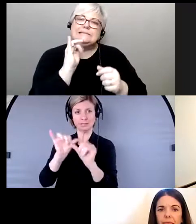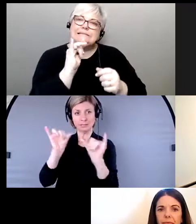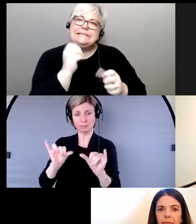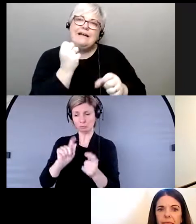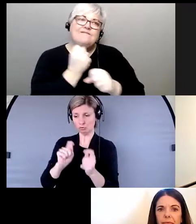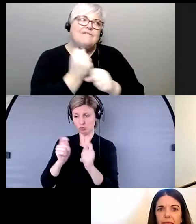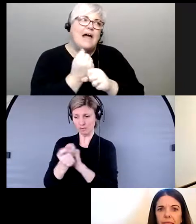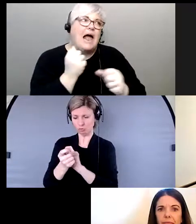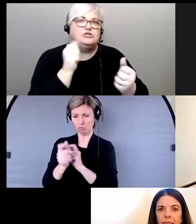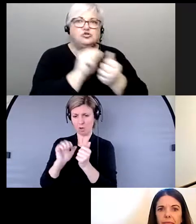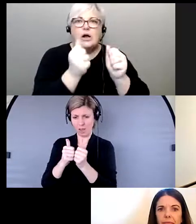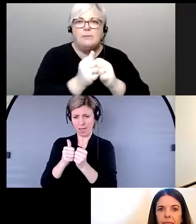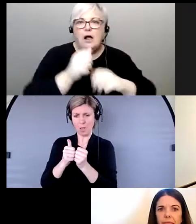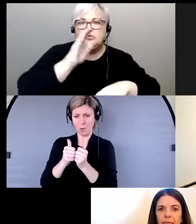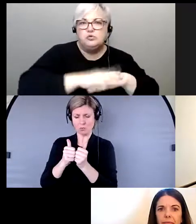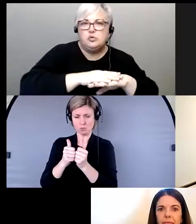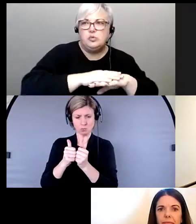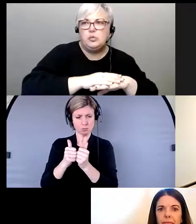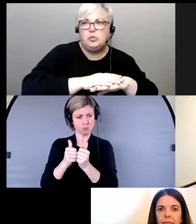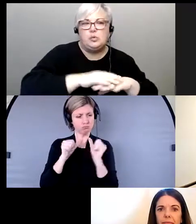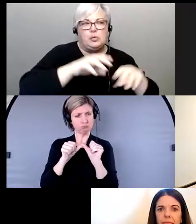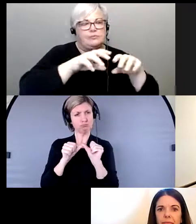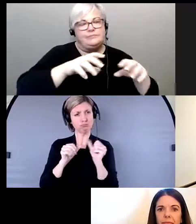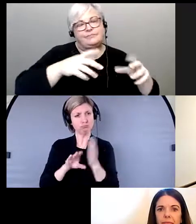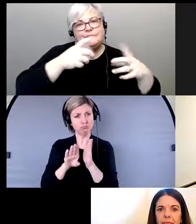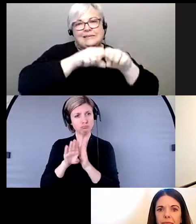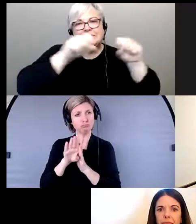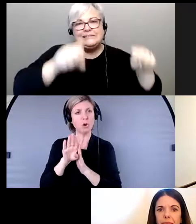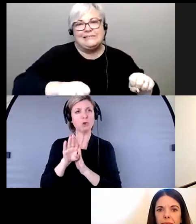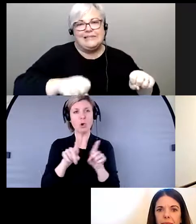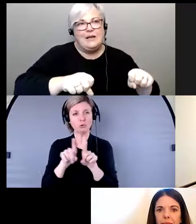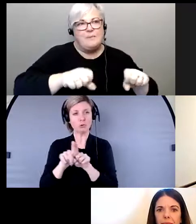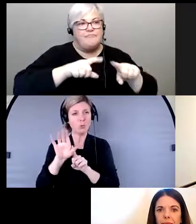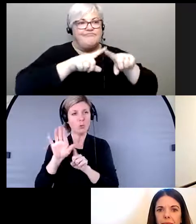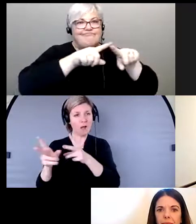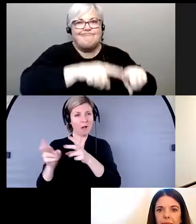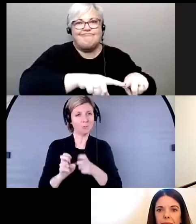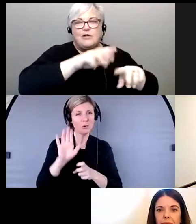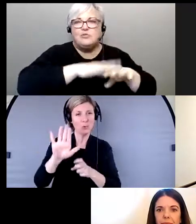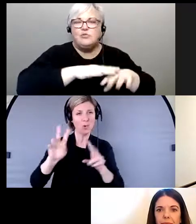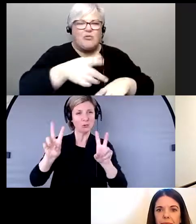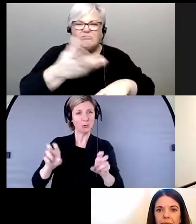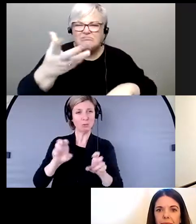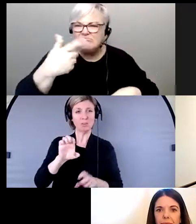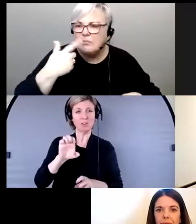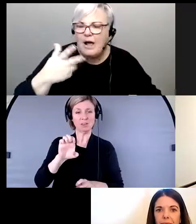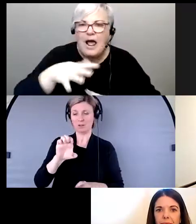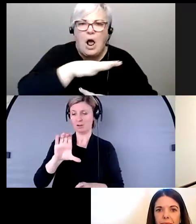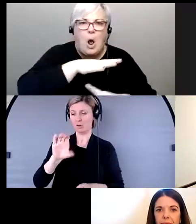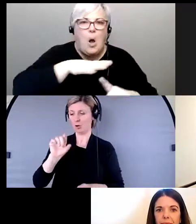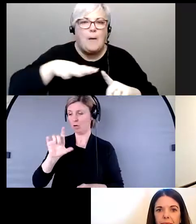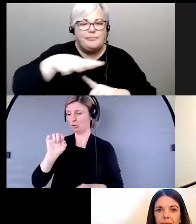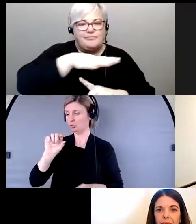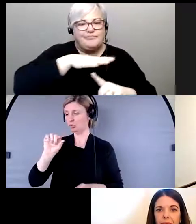dans les systèmes qui se basent sur ce que vous appelez l'écologie des soins, c'est